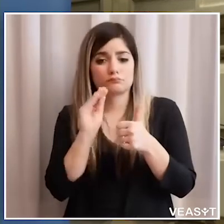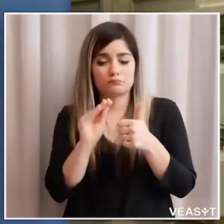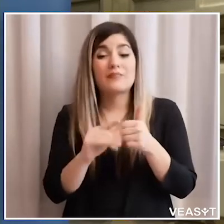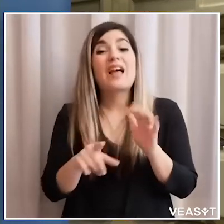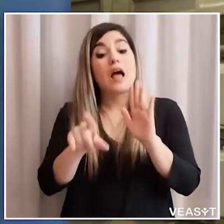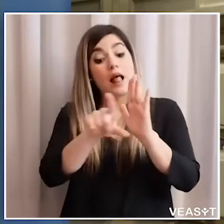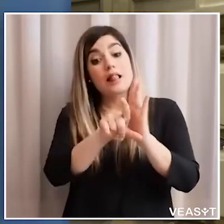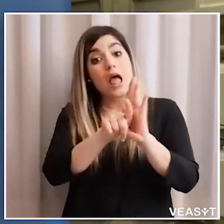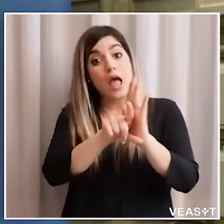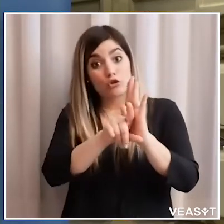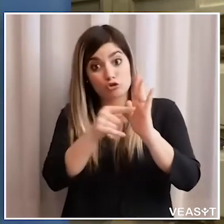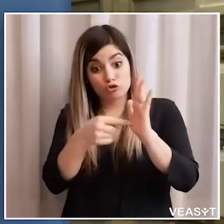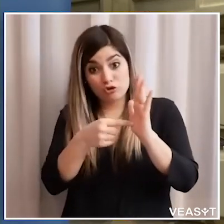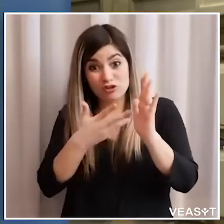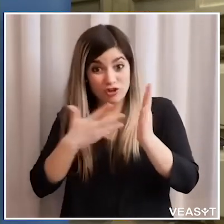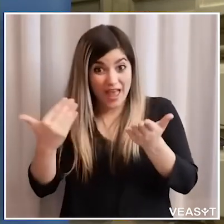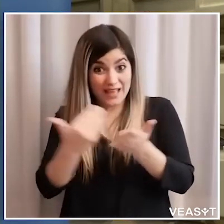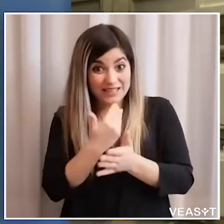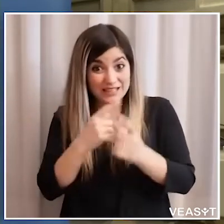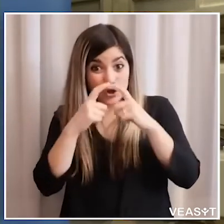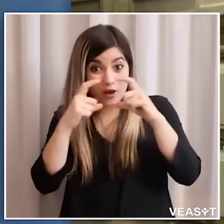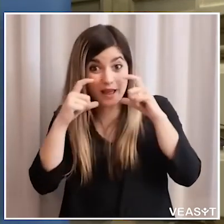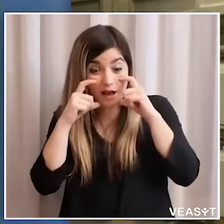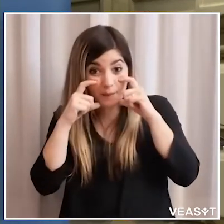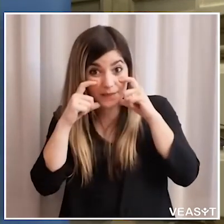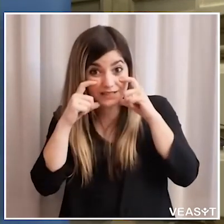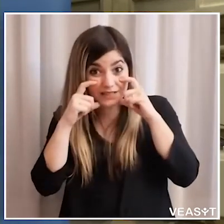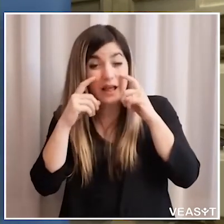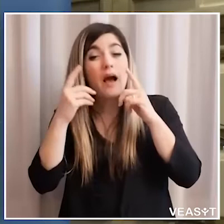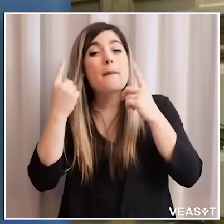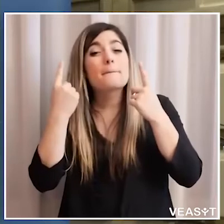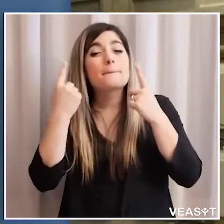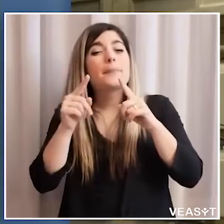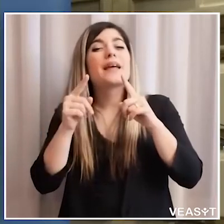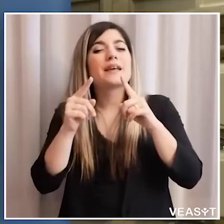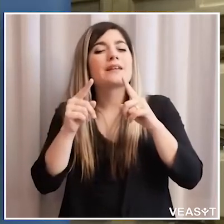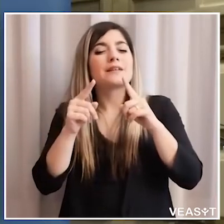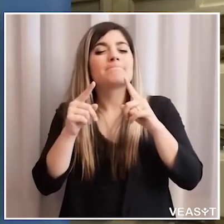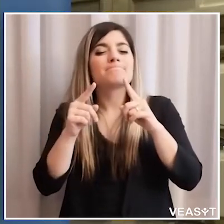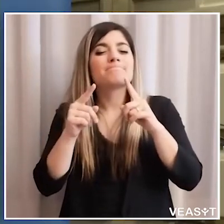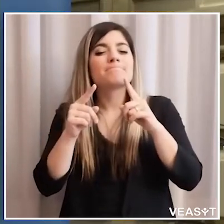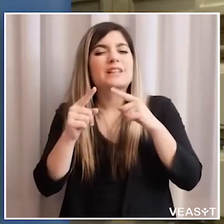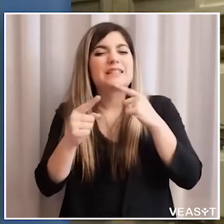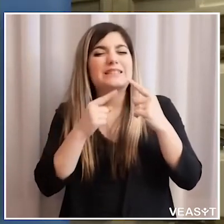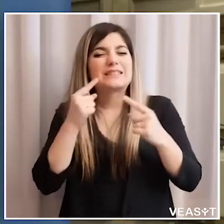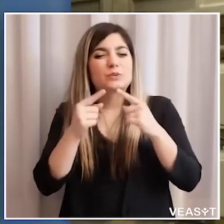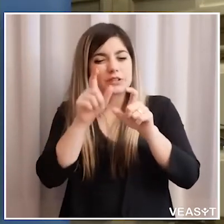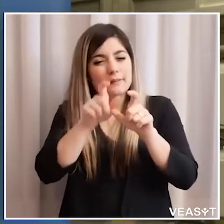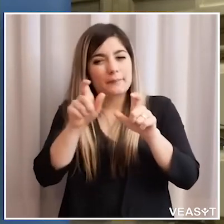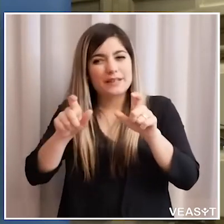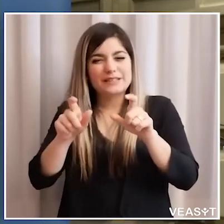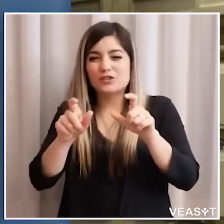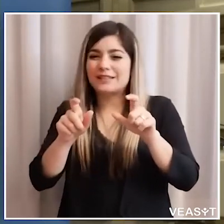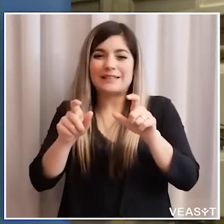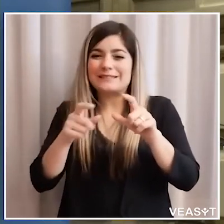allora la legge prevede l'esenzione dall'obbligo di mascherine per persone con particolari condizioni psicofisiche che